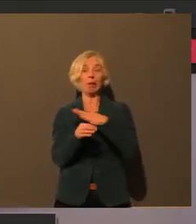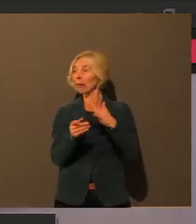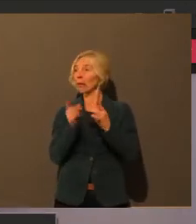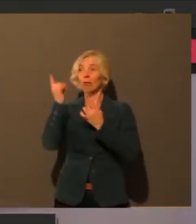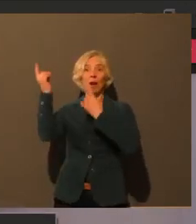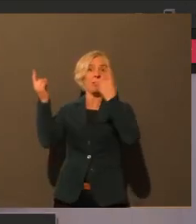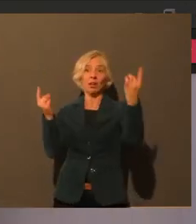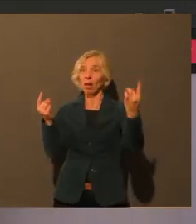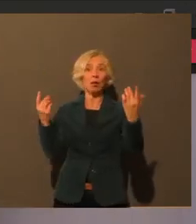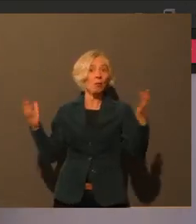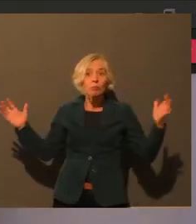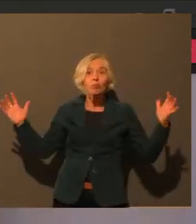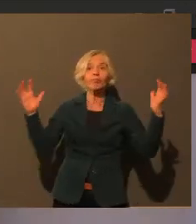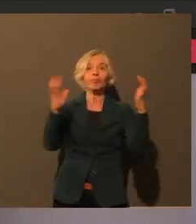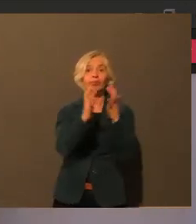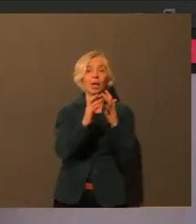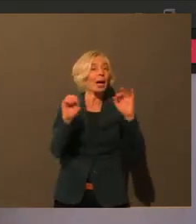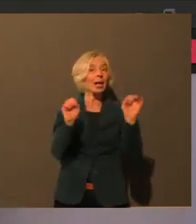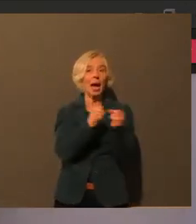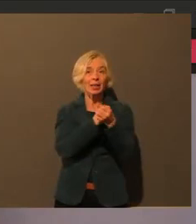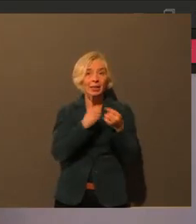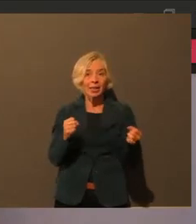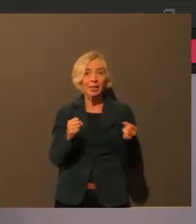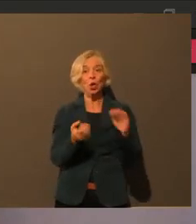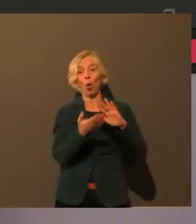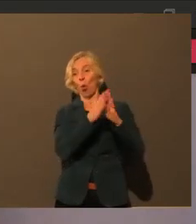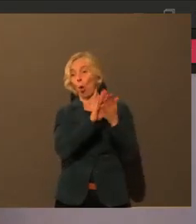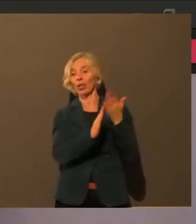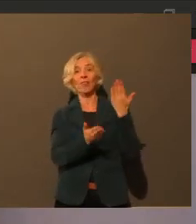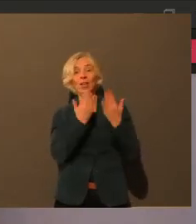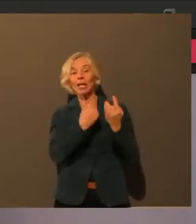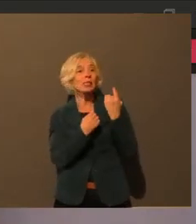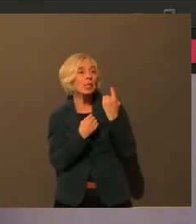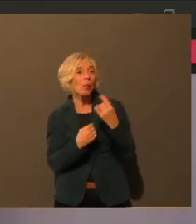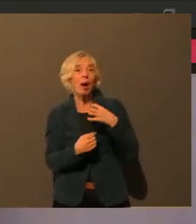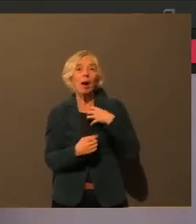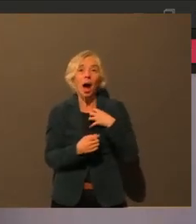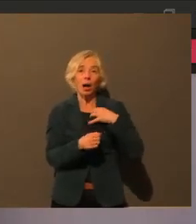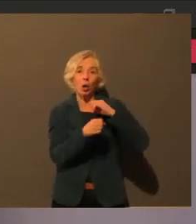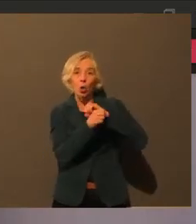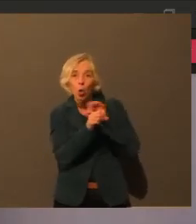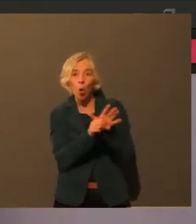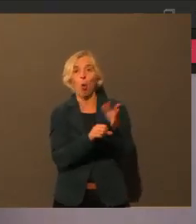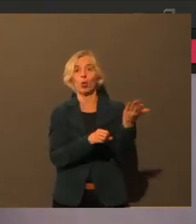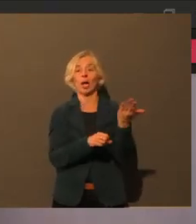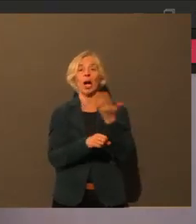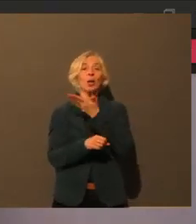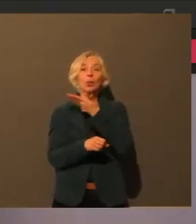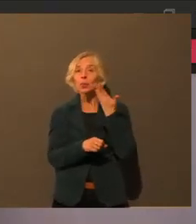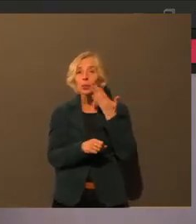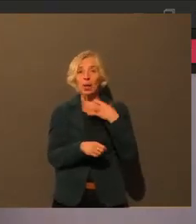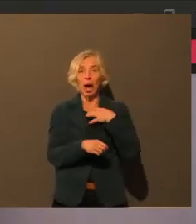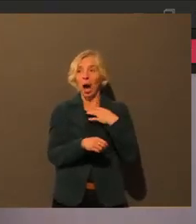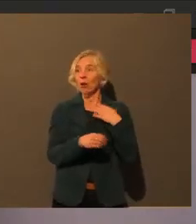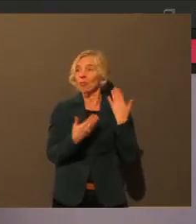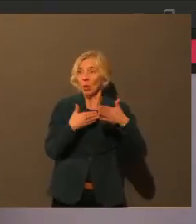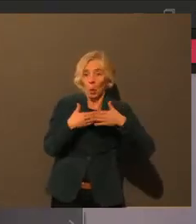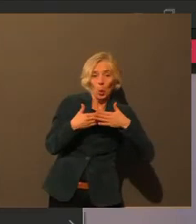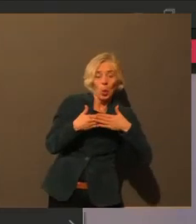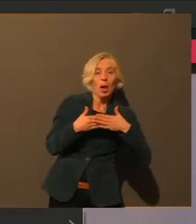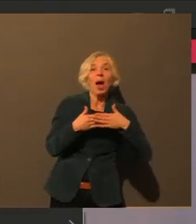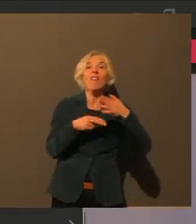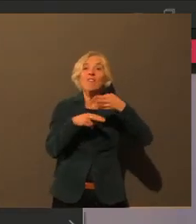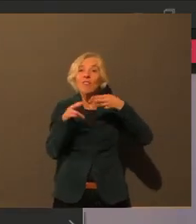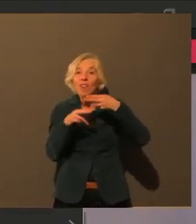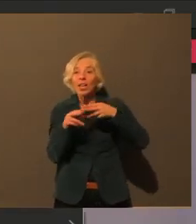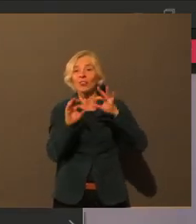großen Rahmen feiern können, vielleicht selber an Corona erkrankt sind, keine nahen Angehörigen in der Umgebung haben. Und da war